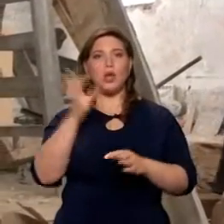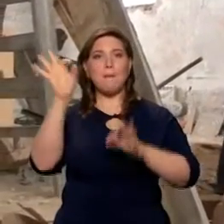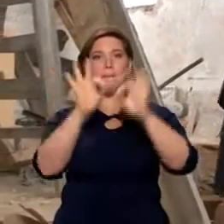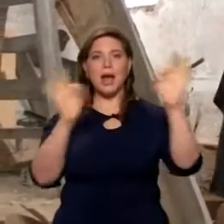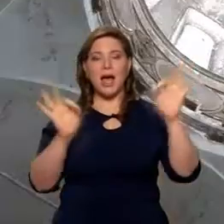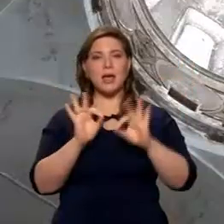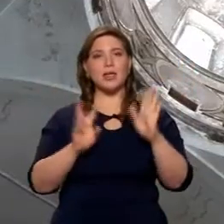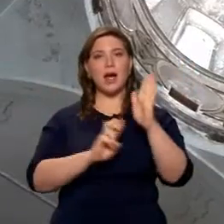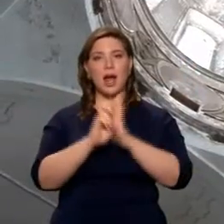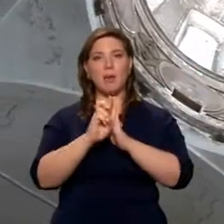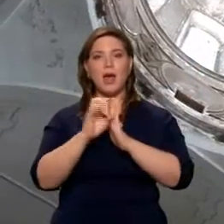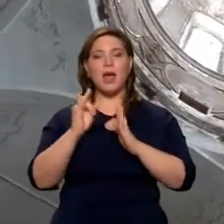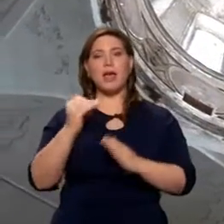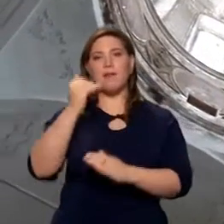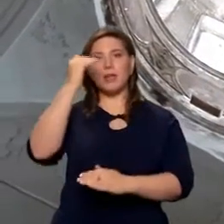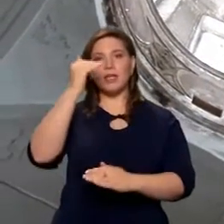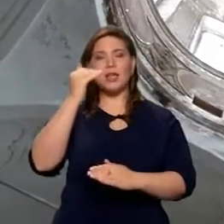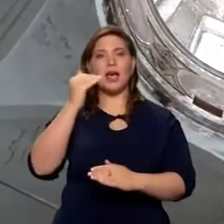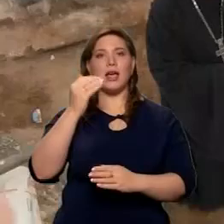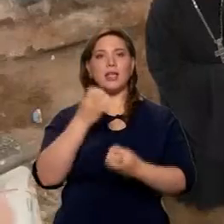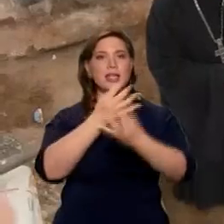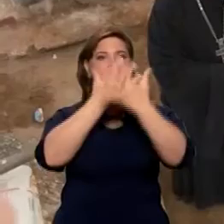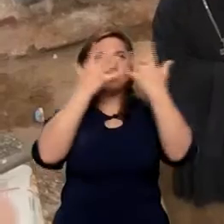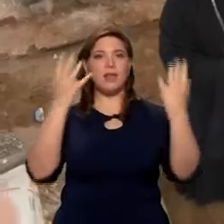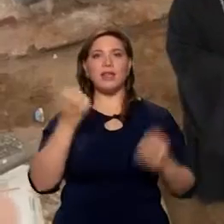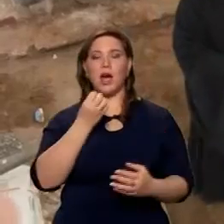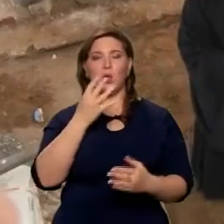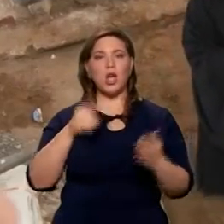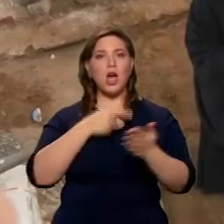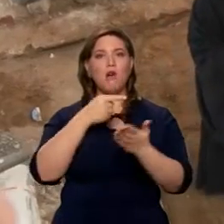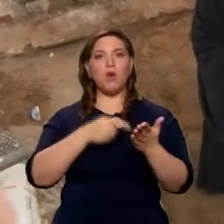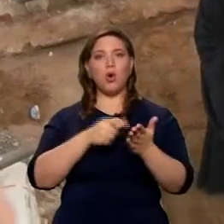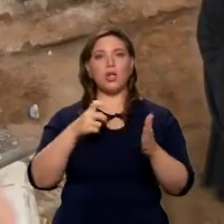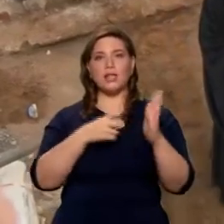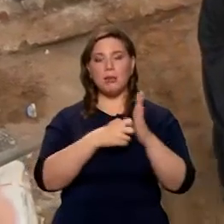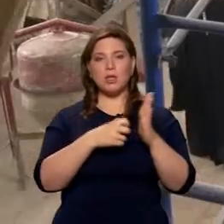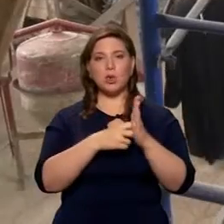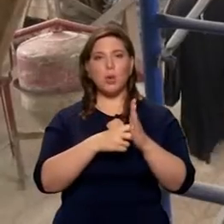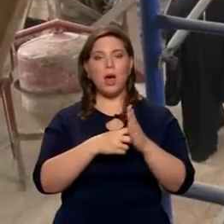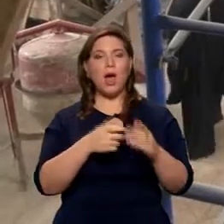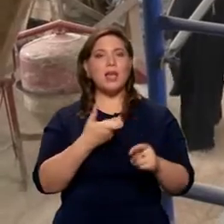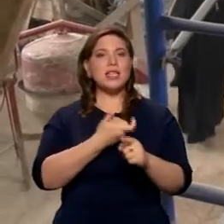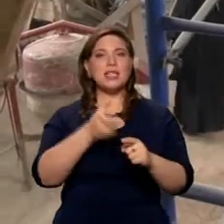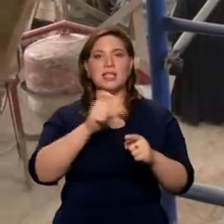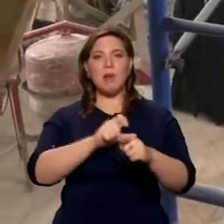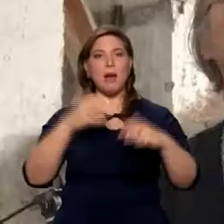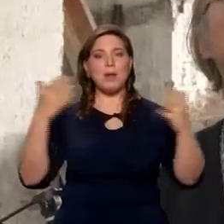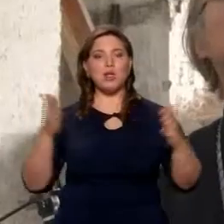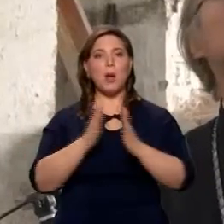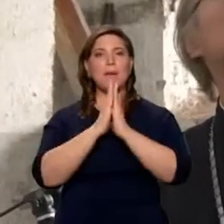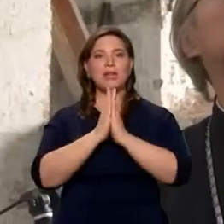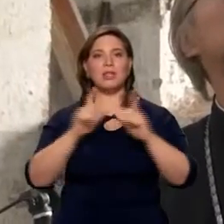храма. Тут и высота, и световой купол. В городе Солбацком участвует самое большое молитвенное здание.